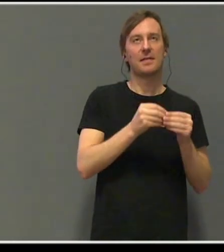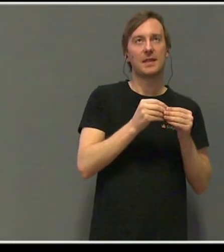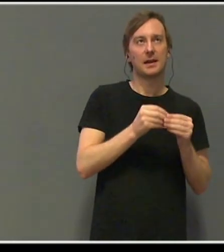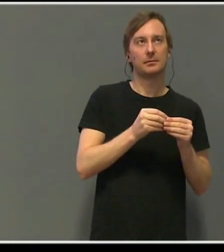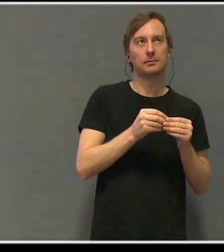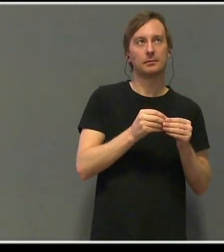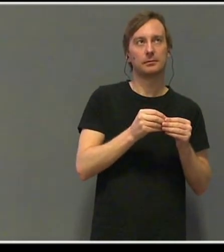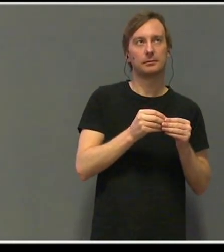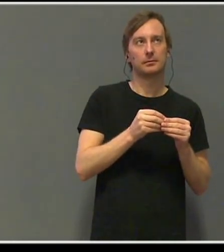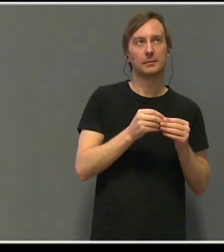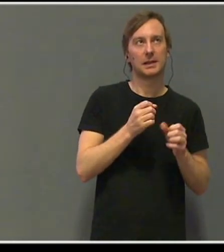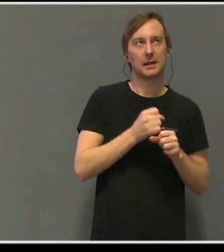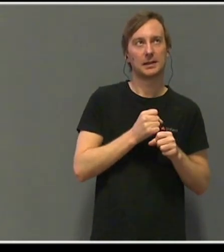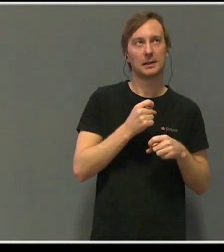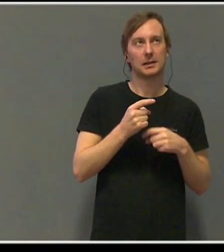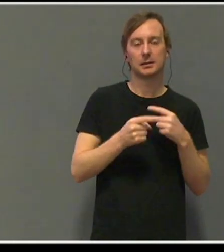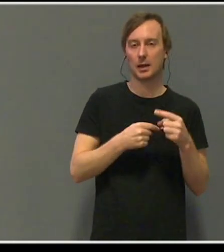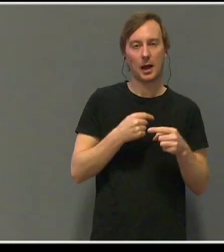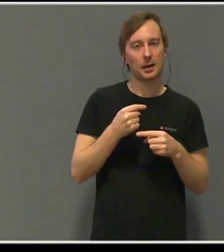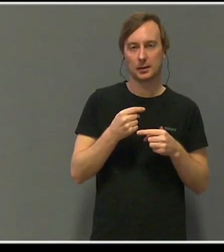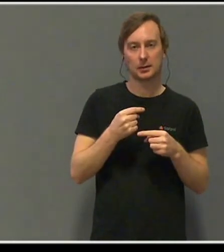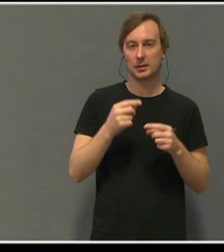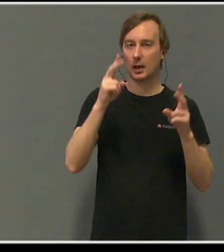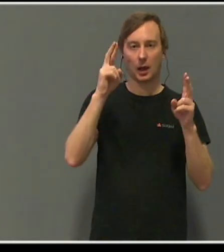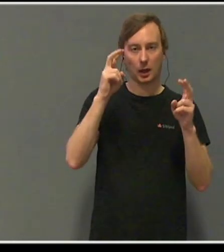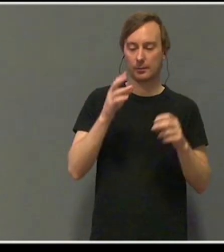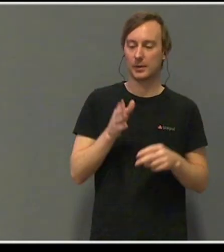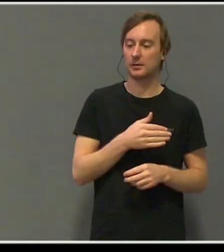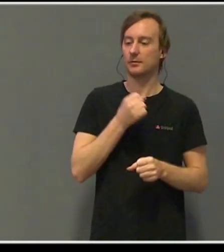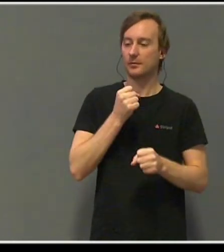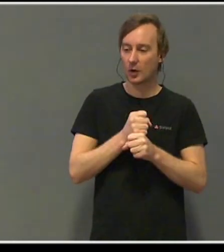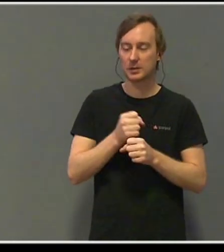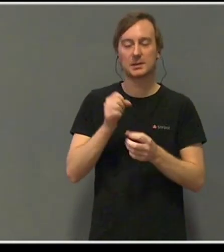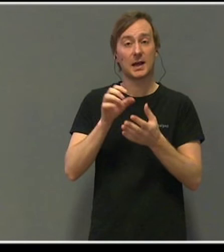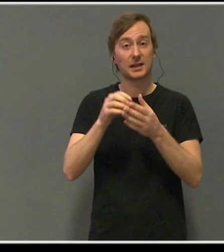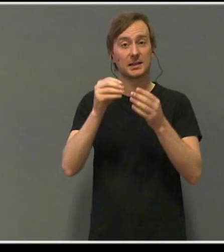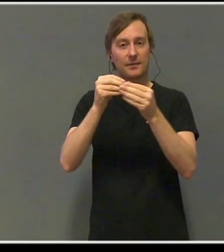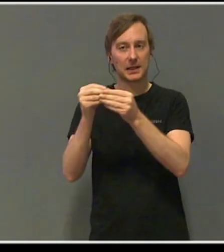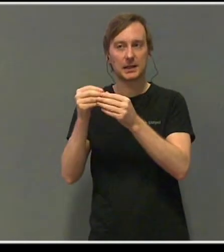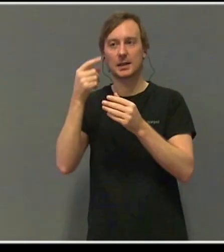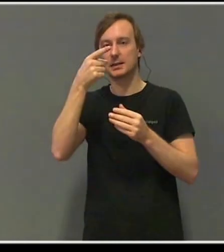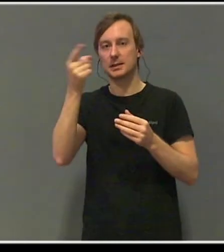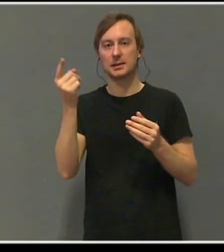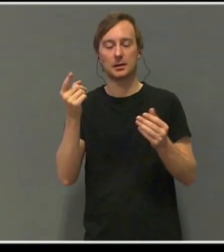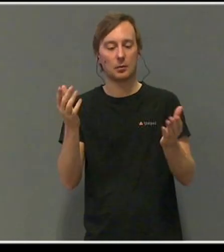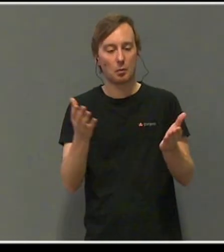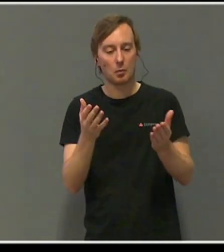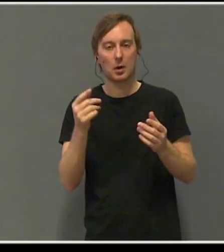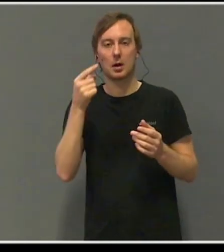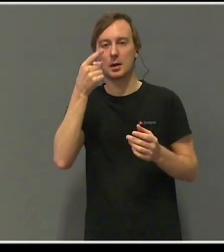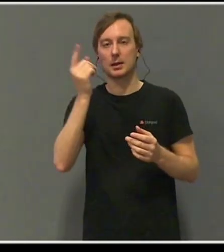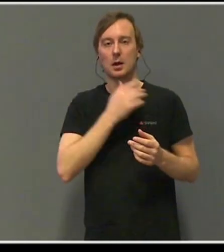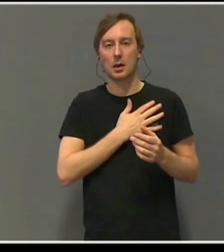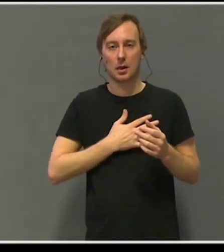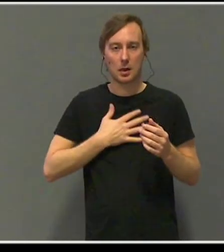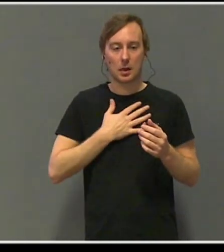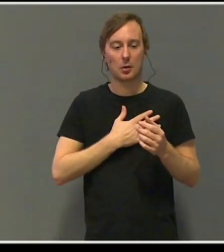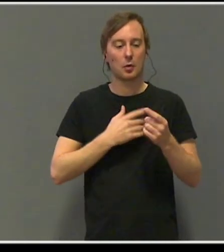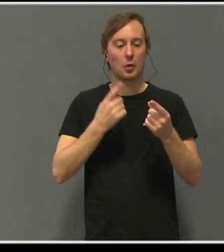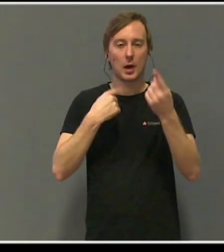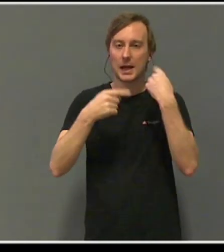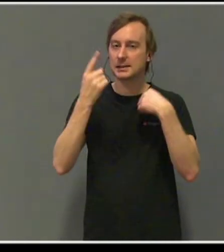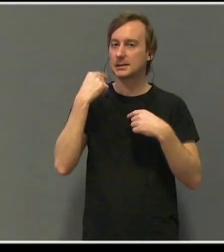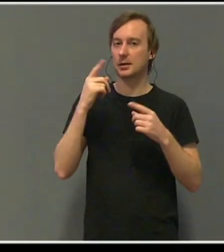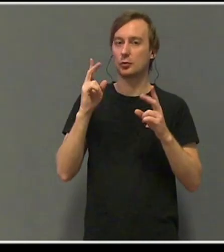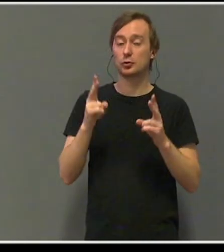faktisk var venner. Venner som brydde seg, som var som oss, fortvilet og lei seg. Hvor